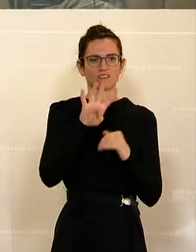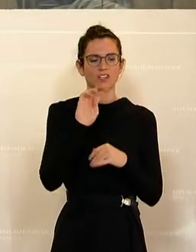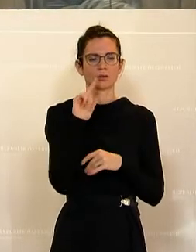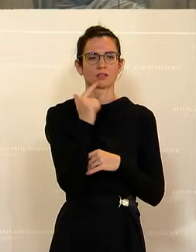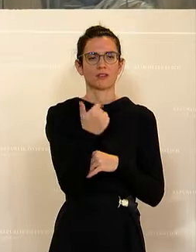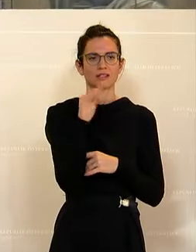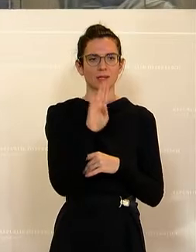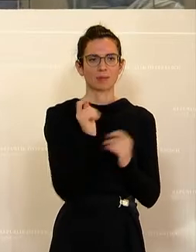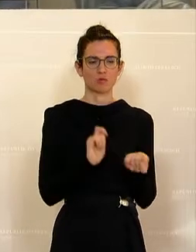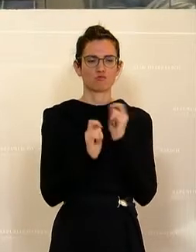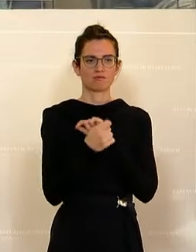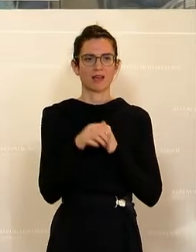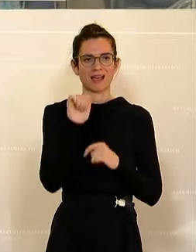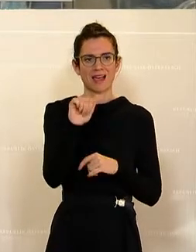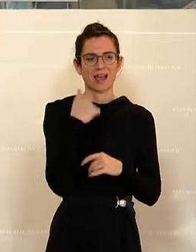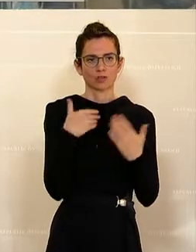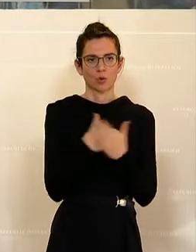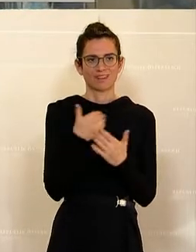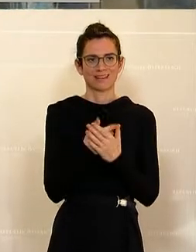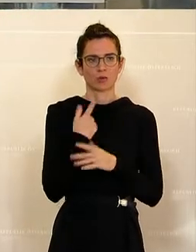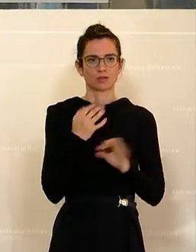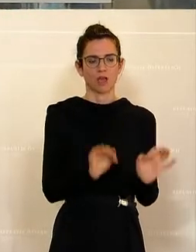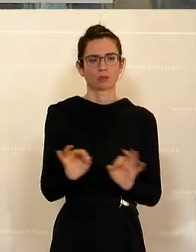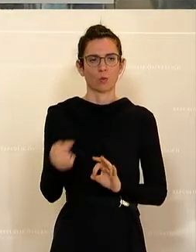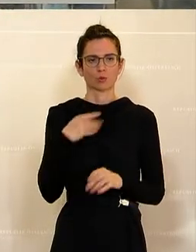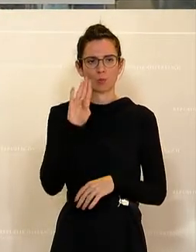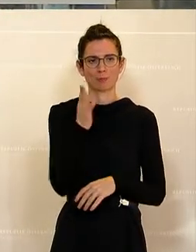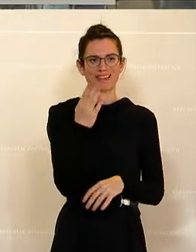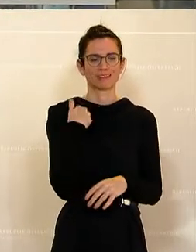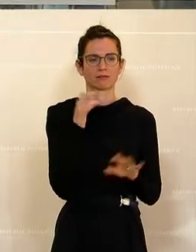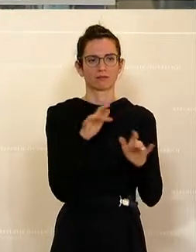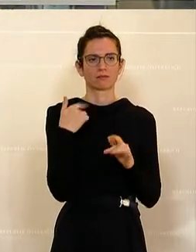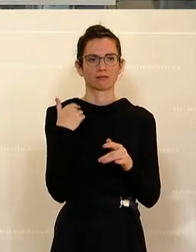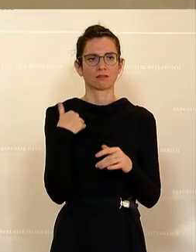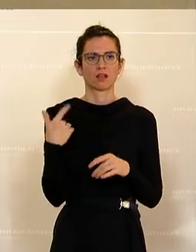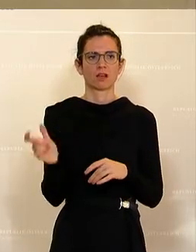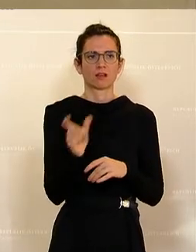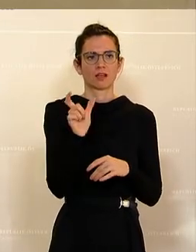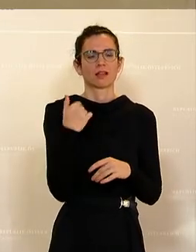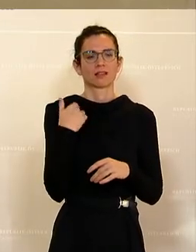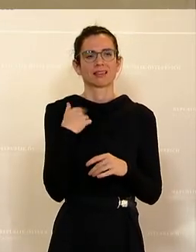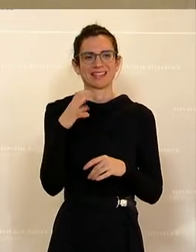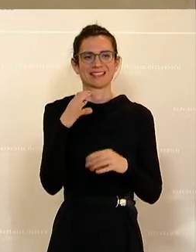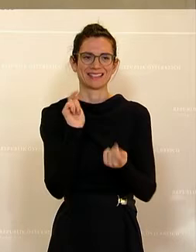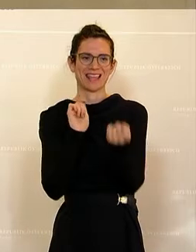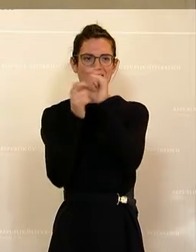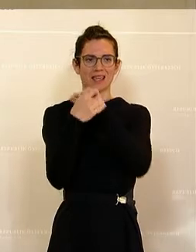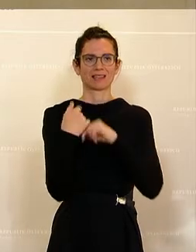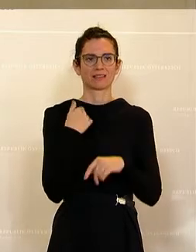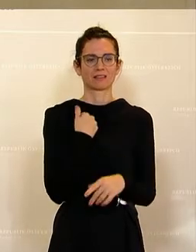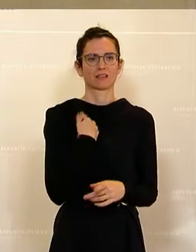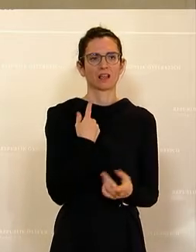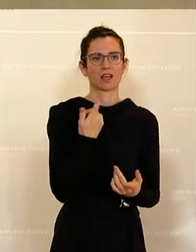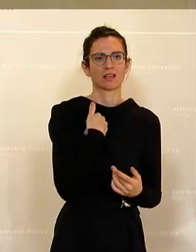wird wie folgt geändert. a. Die Novellierungsanordnung b erhält die Bezeichnung c und es wird die Wortfolgeziffer